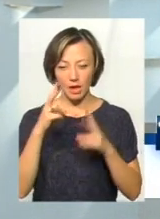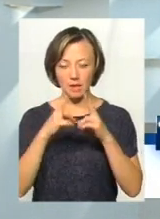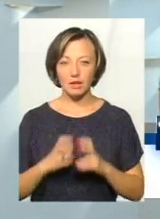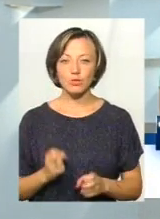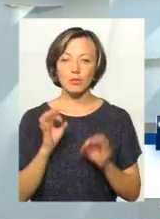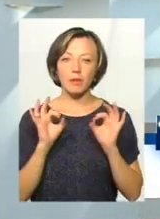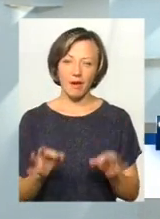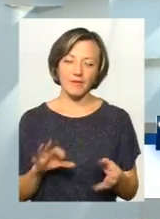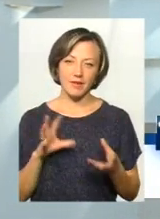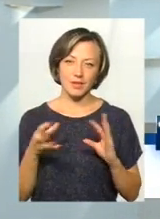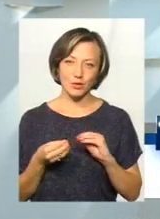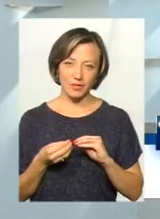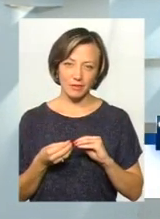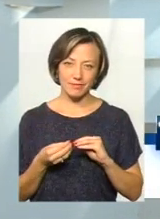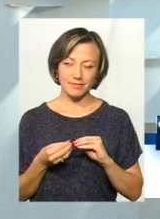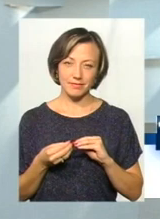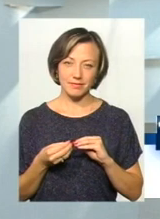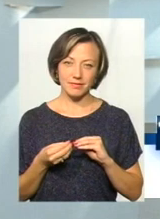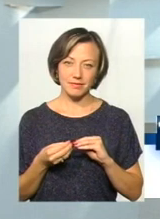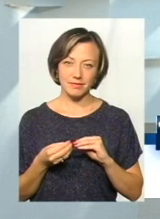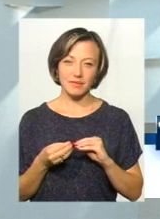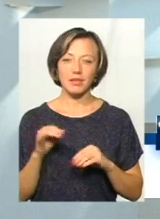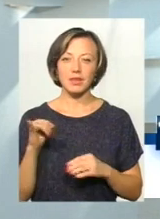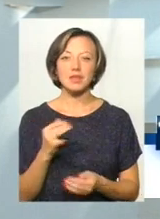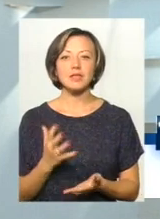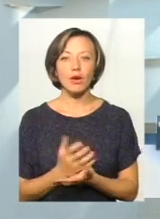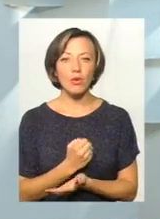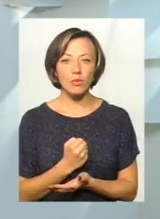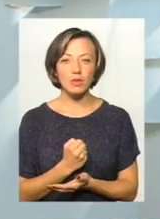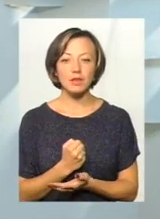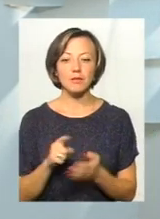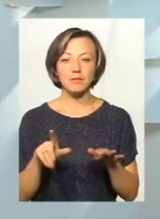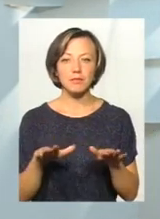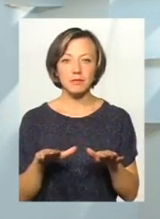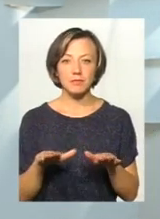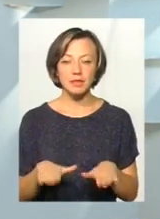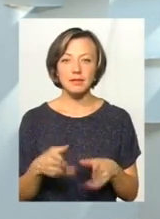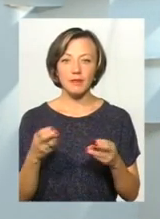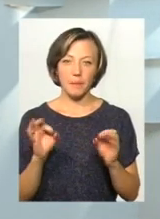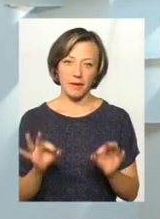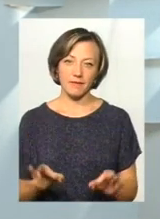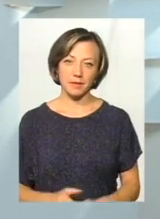аналізуйте, робіть правильні висновки і знаходьте те місце, де правда.